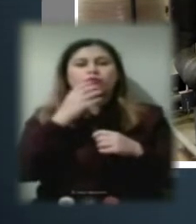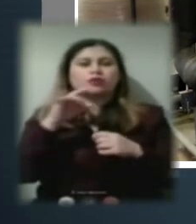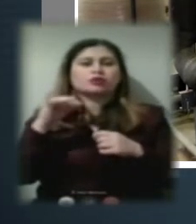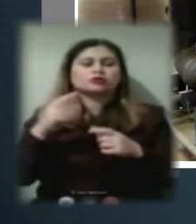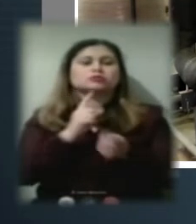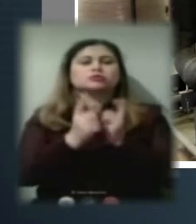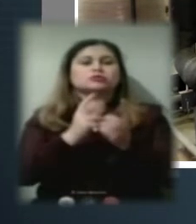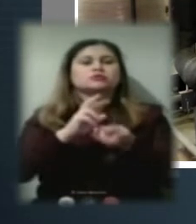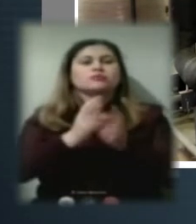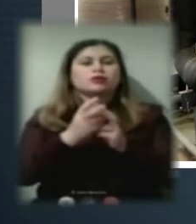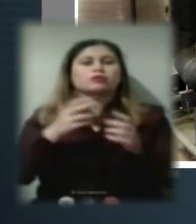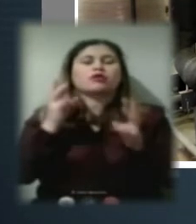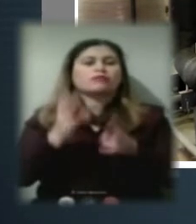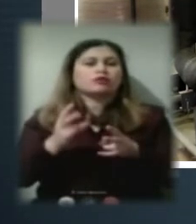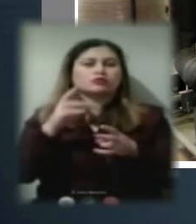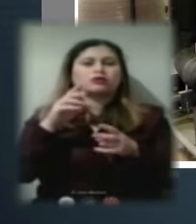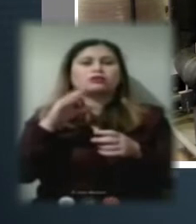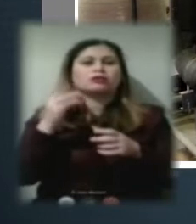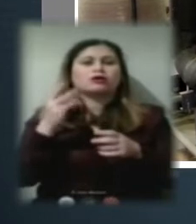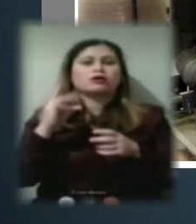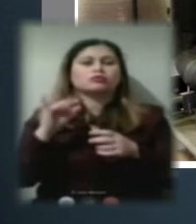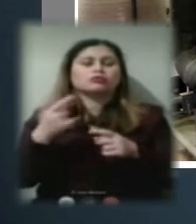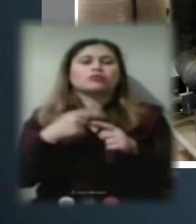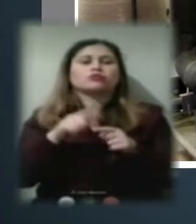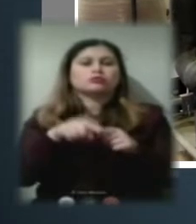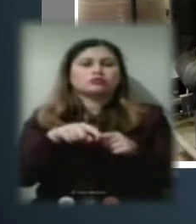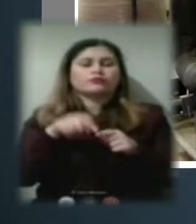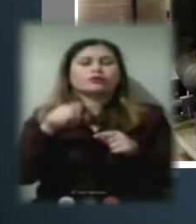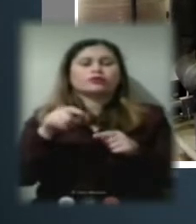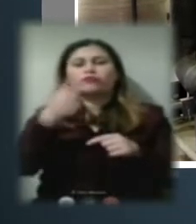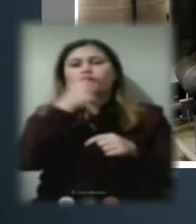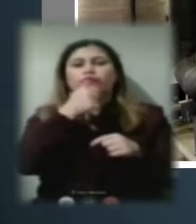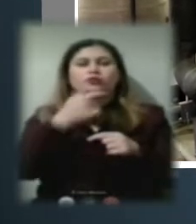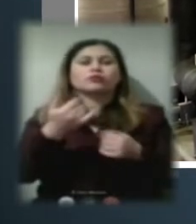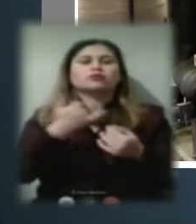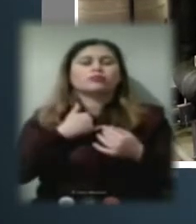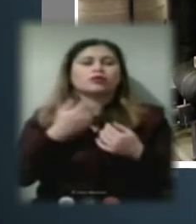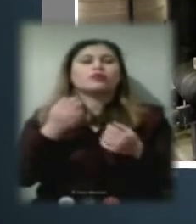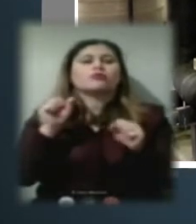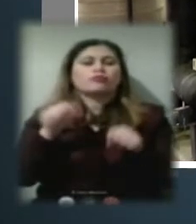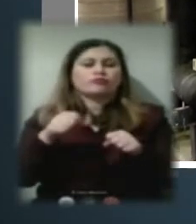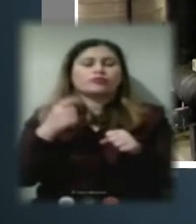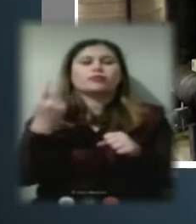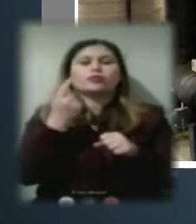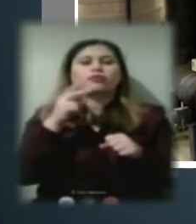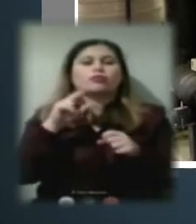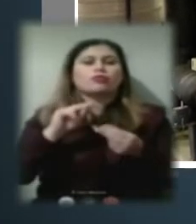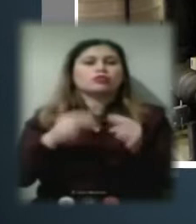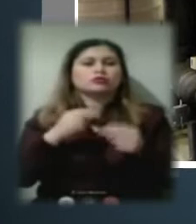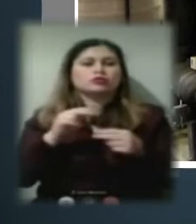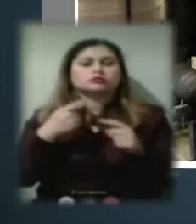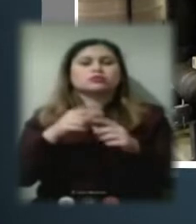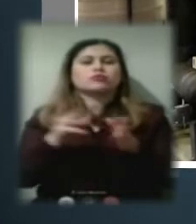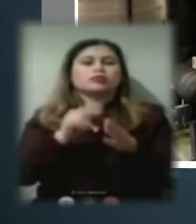підготовка котелень. В цьому році нам вдалося реалізувати перший контракт в рамках співпраці з Світовим